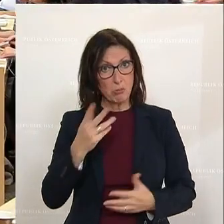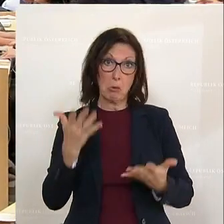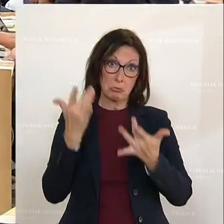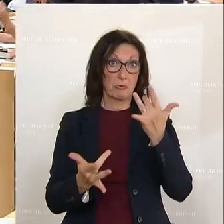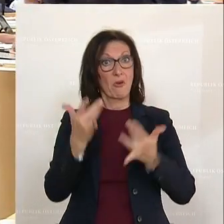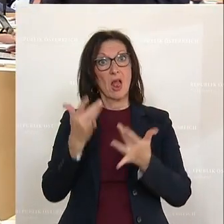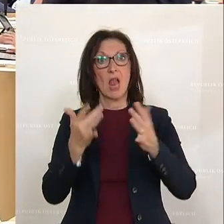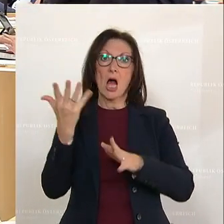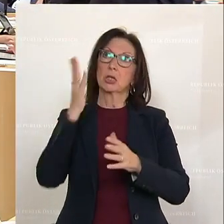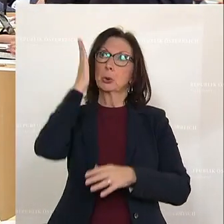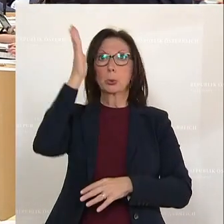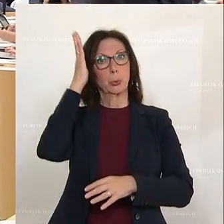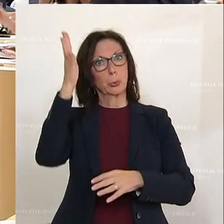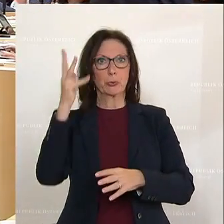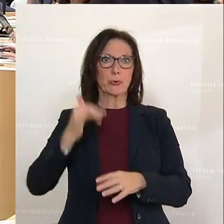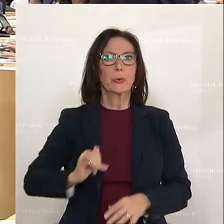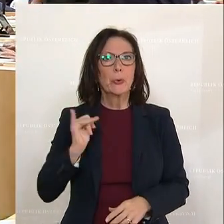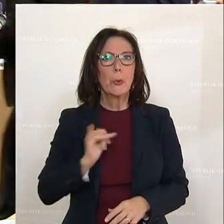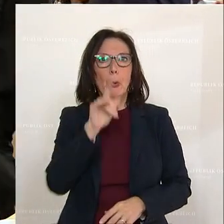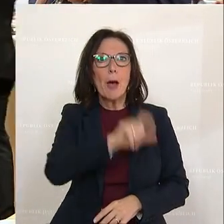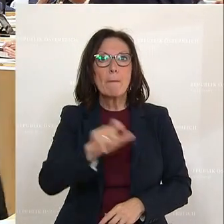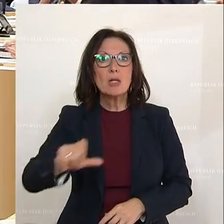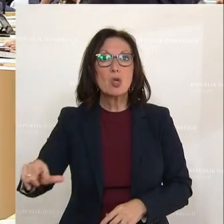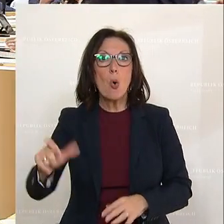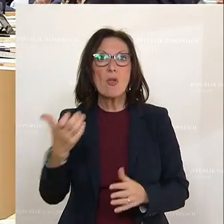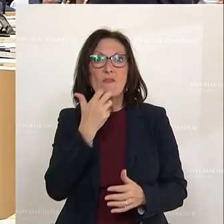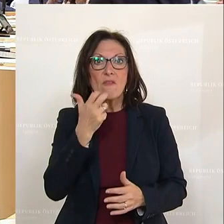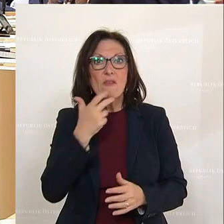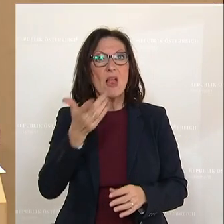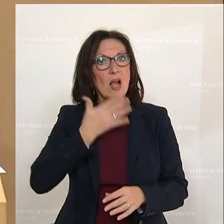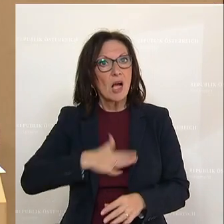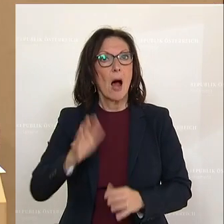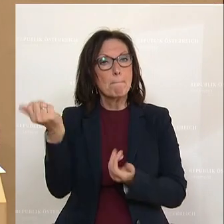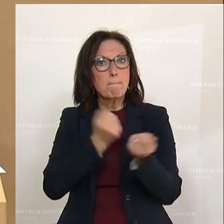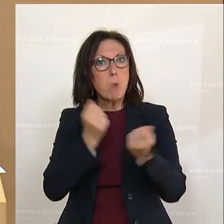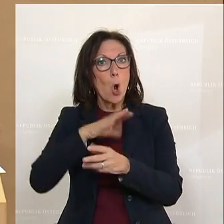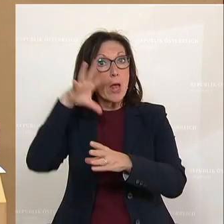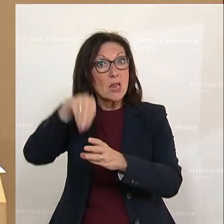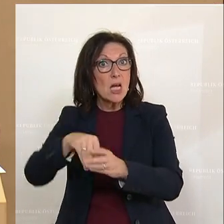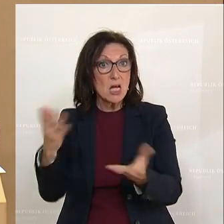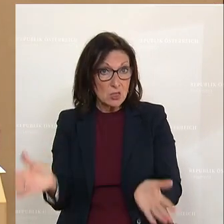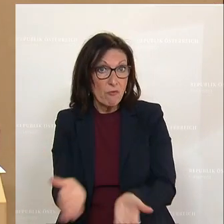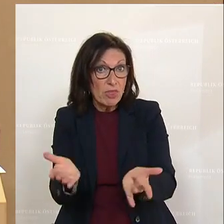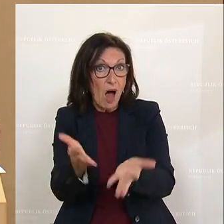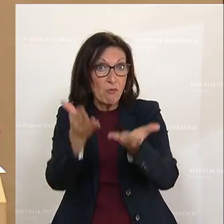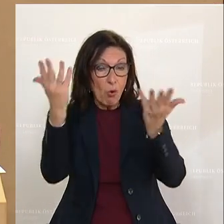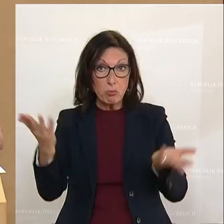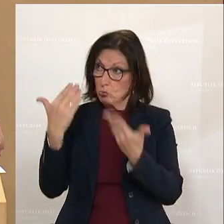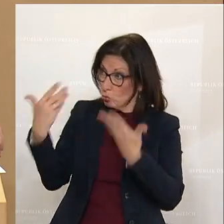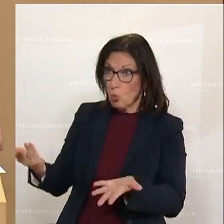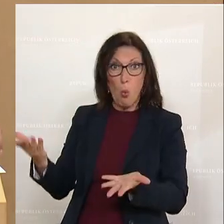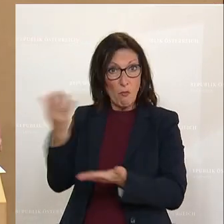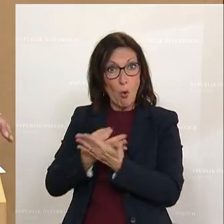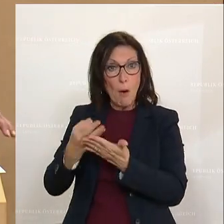Nachwuchspolitikerinnen-Generation der ÖVP. Ich glaube es nicht. Daher bringe ich hier zur Diskussion einen Entschließungsantrag